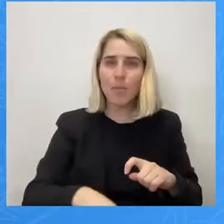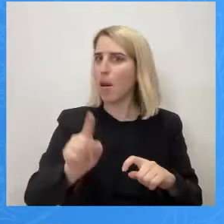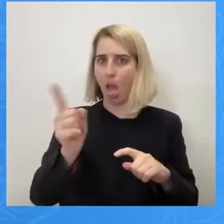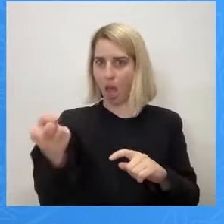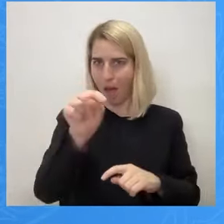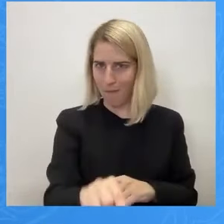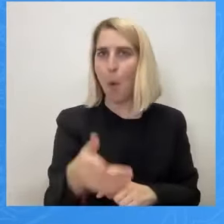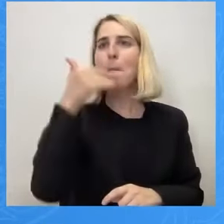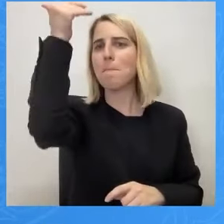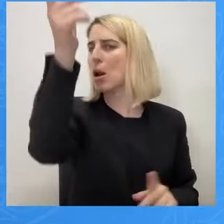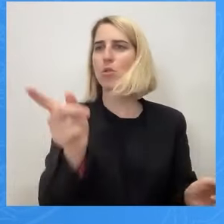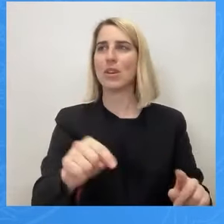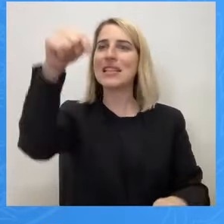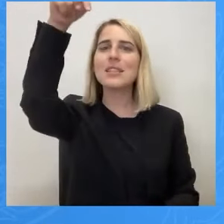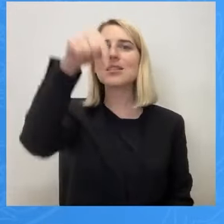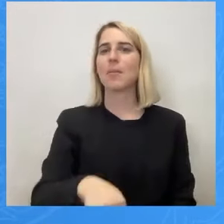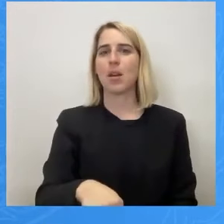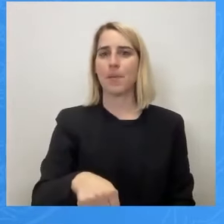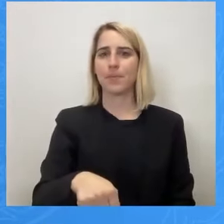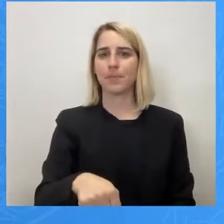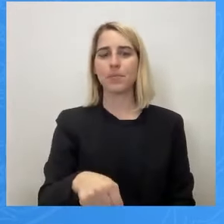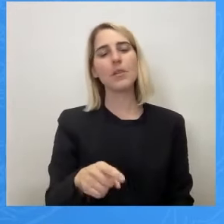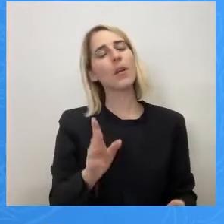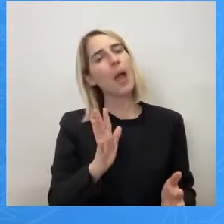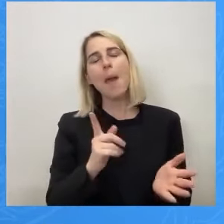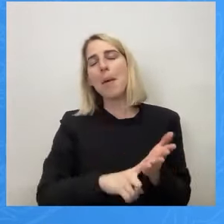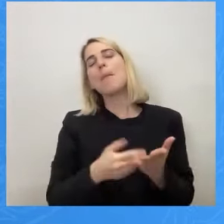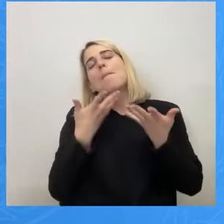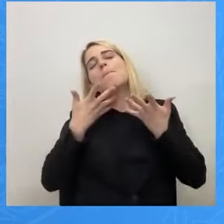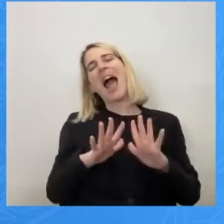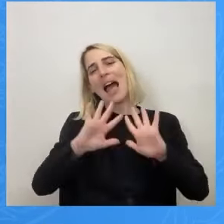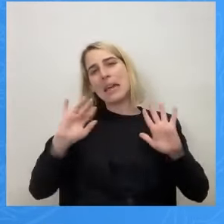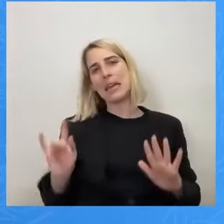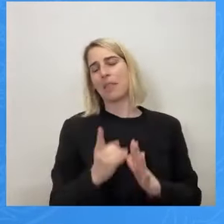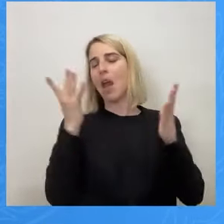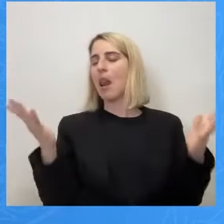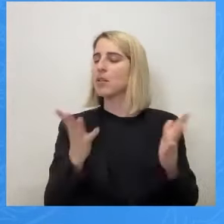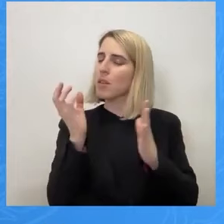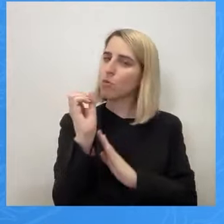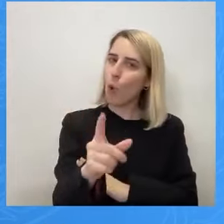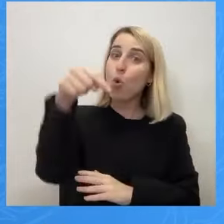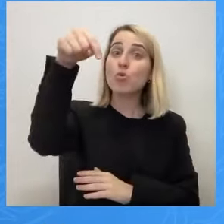κάνετε, αν και μπορούσατε να το είχατε κάνει χτες. Και τέλος, επειδή